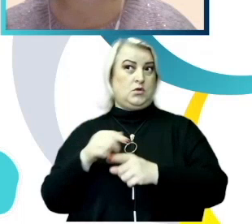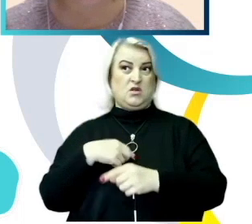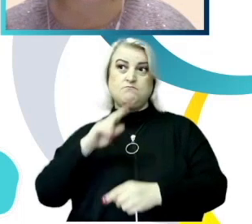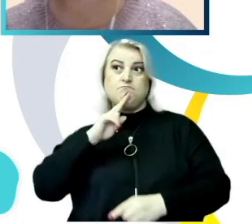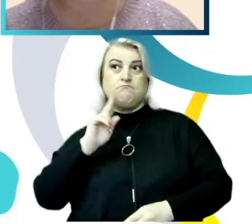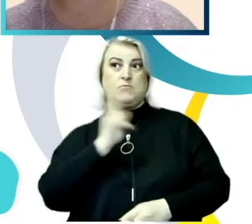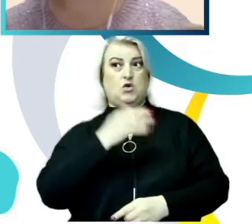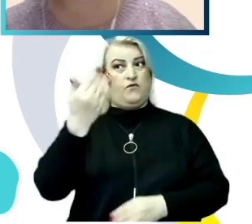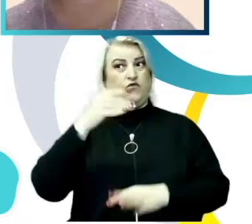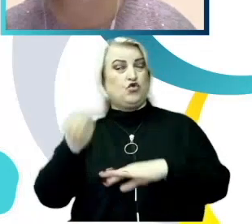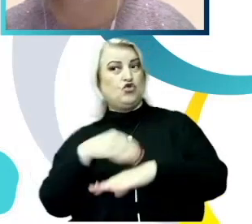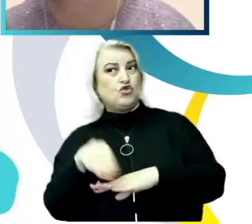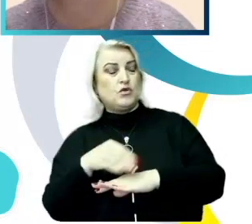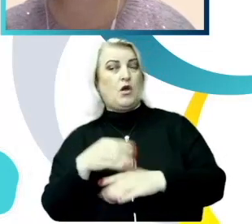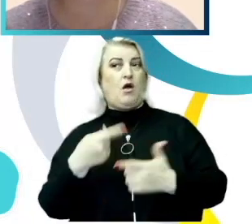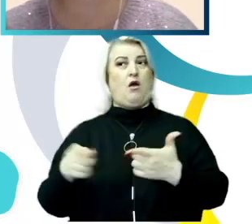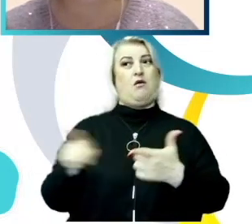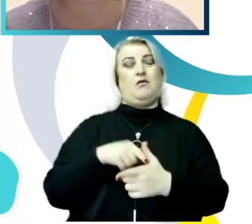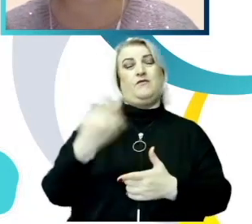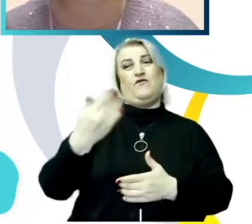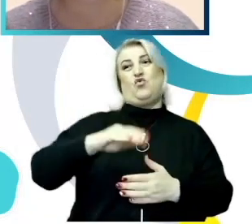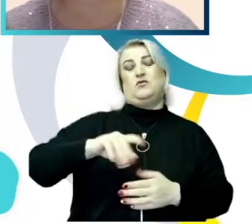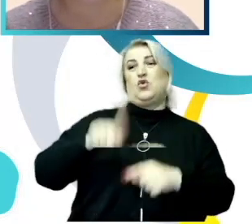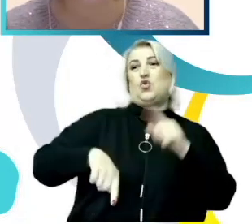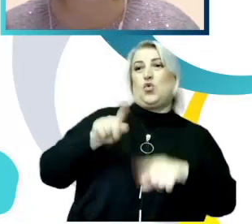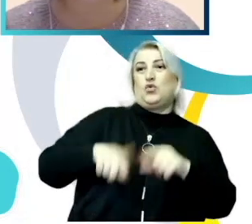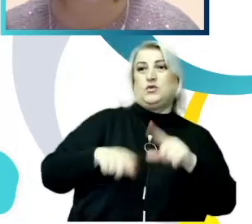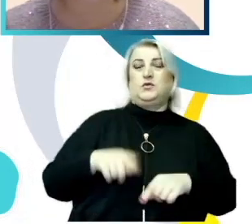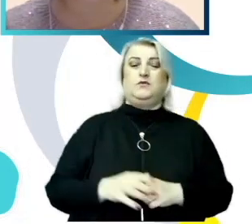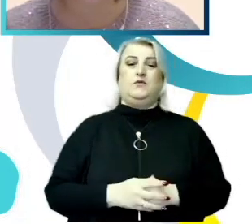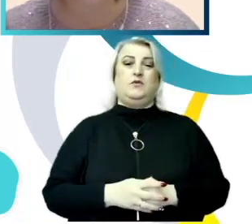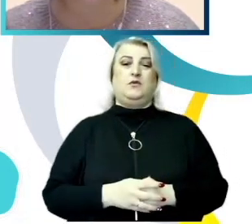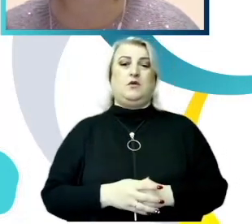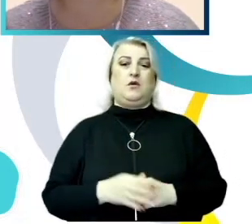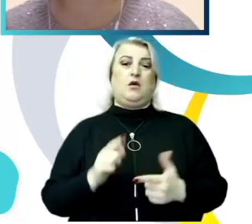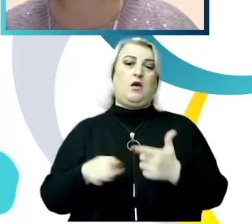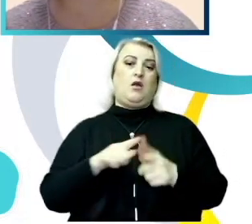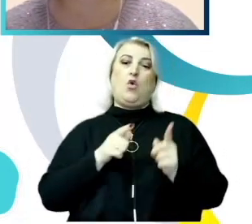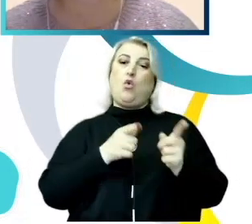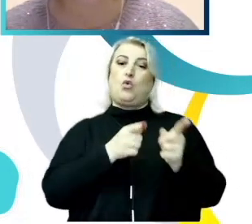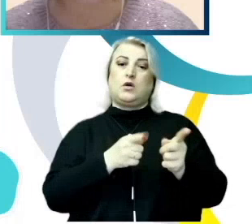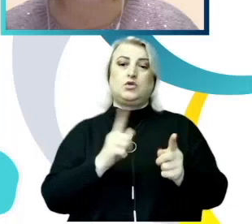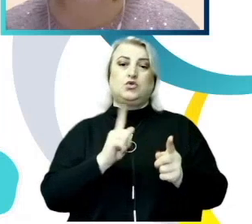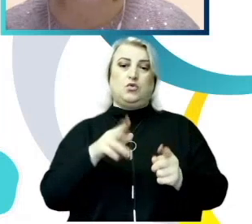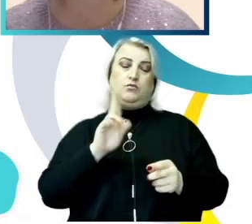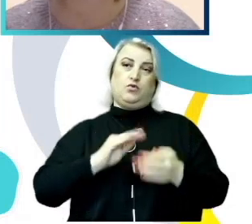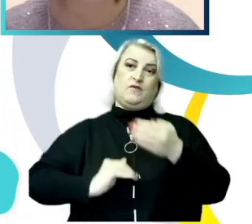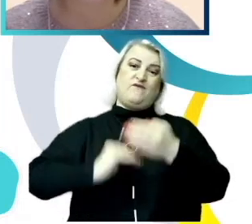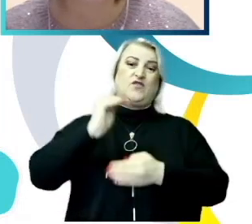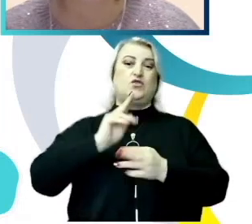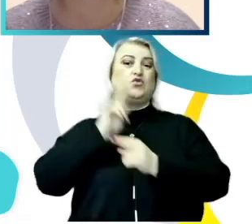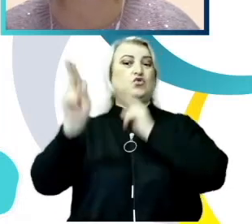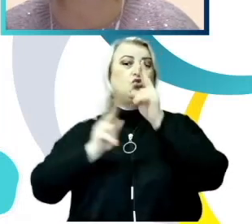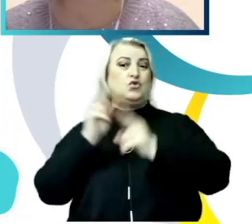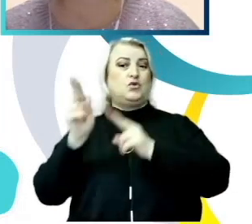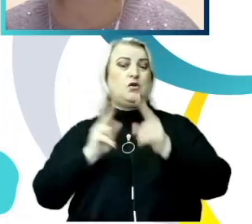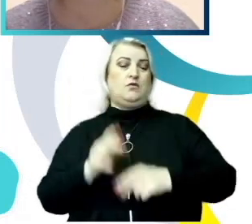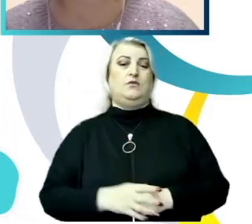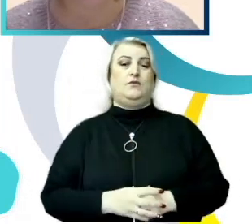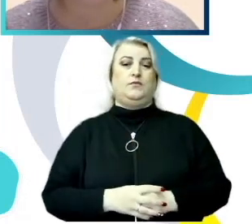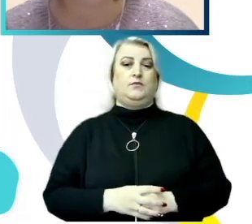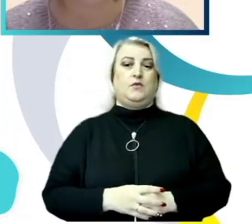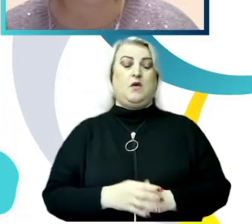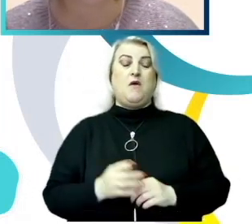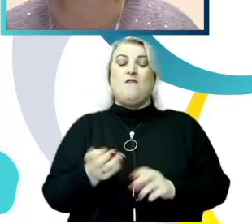sau a agresorului despre situația dată, sau amenințări că vor anunța superiorii în pofida opțiunilor de a